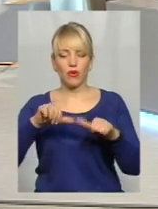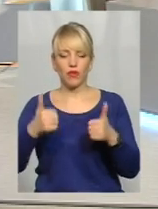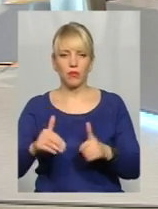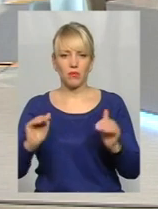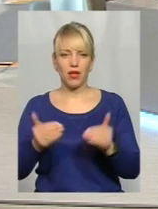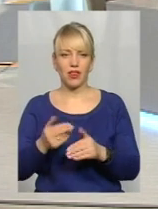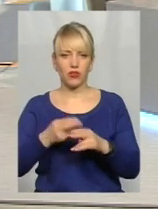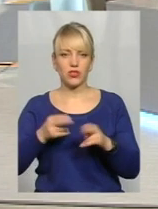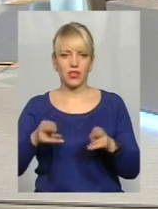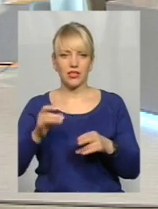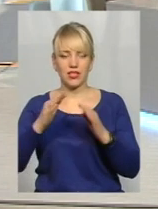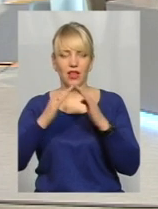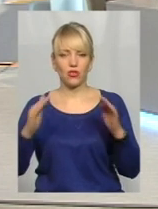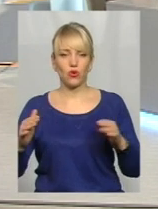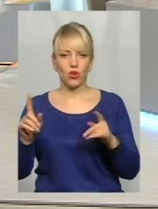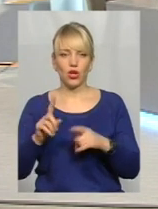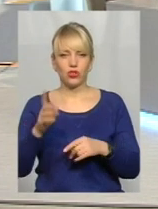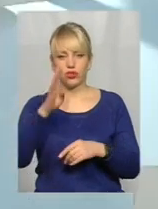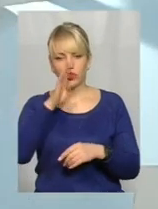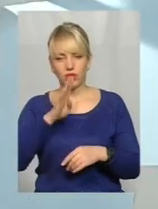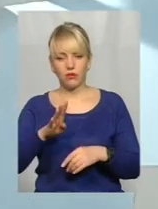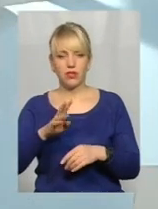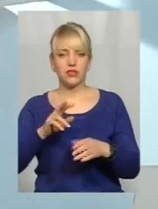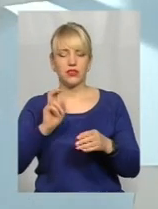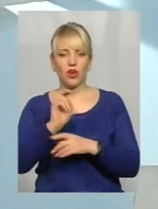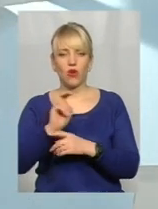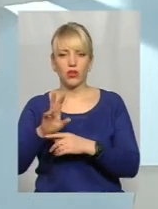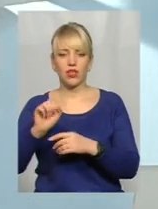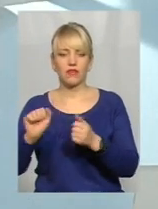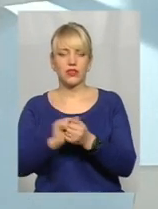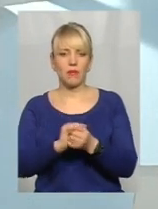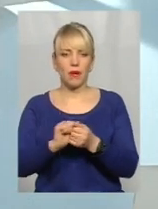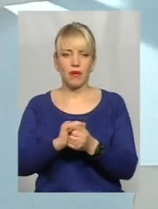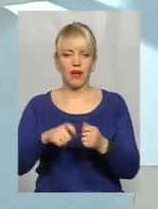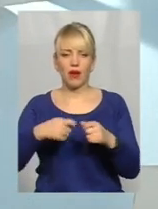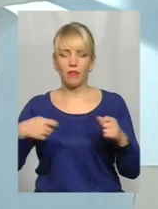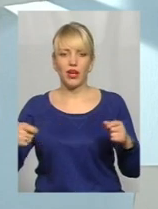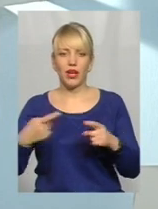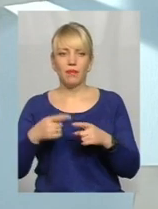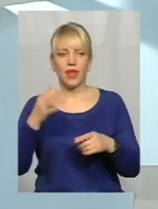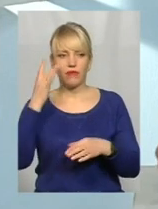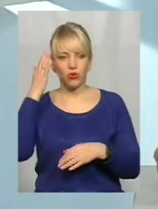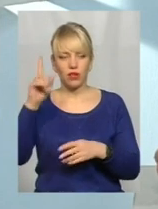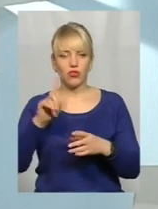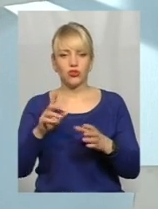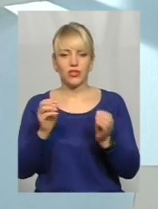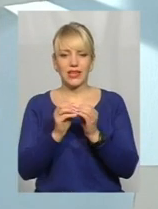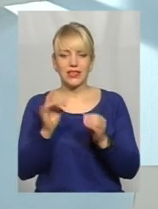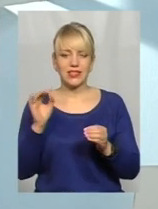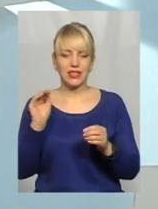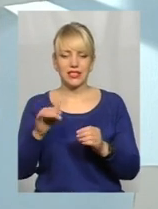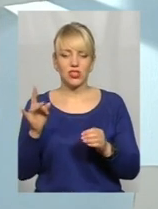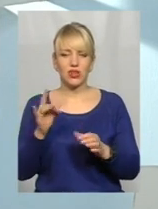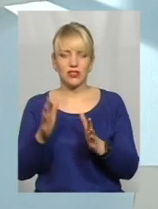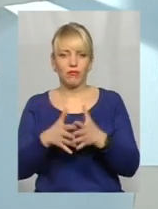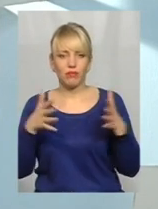станції на даху, що там 4 місяці ходив з цими паперами, а ви уявіть, що це ми множимо на десятки тисяч разів масштабу. І це,